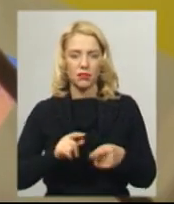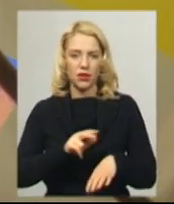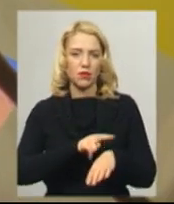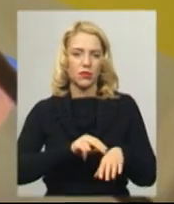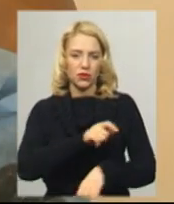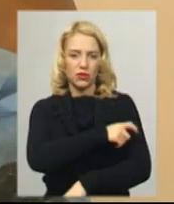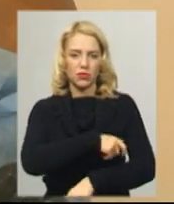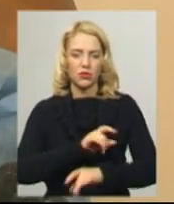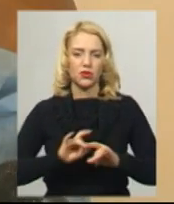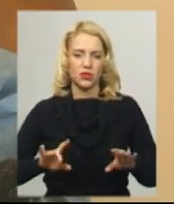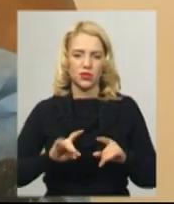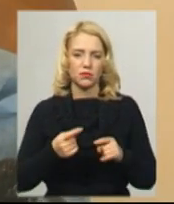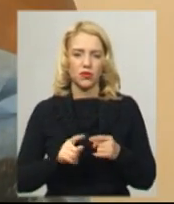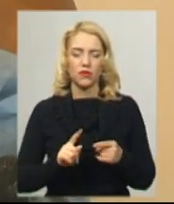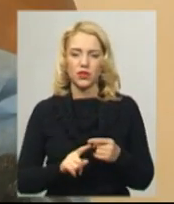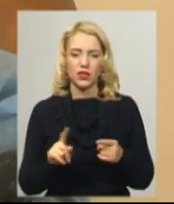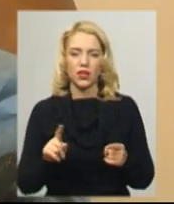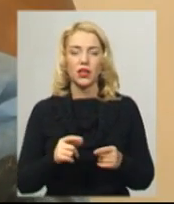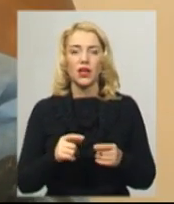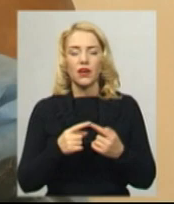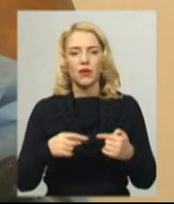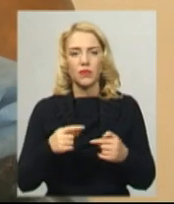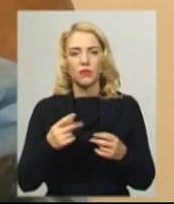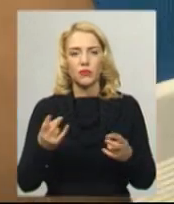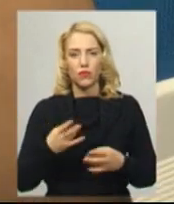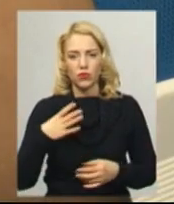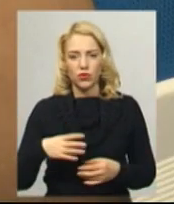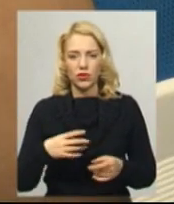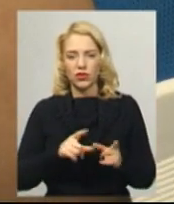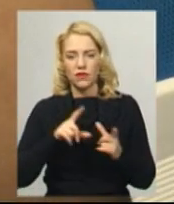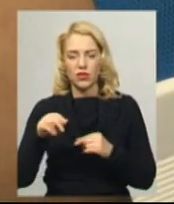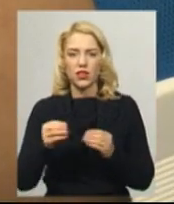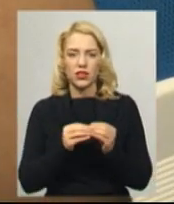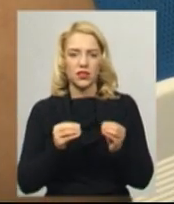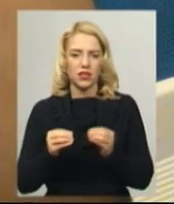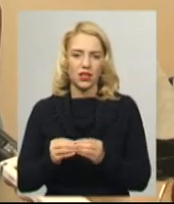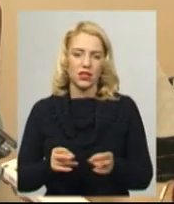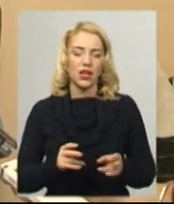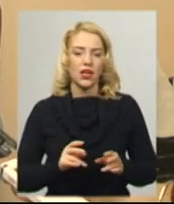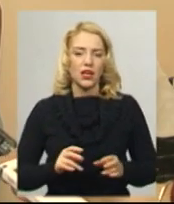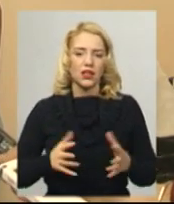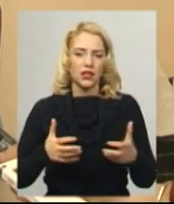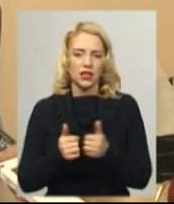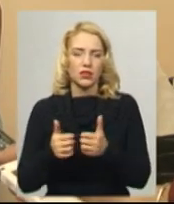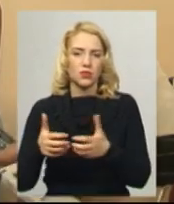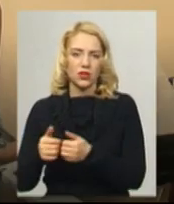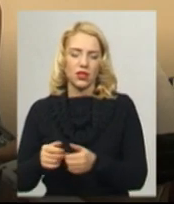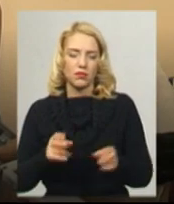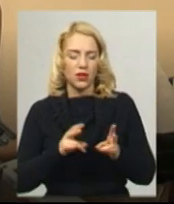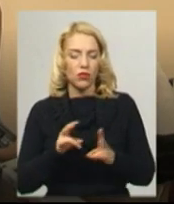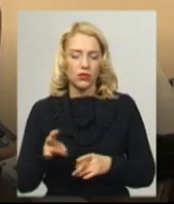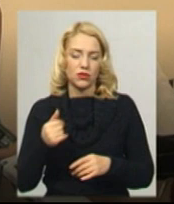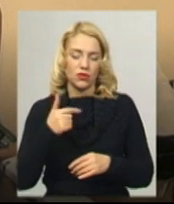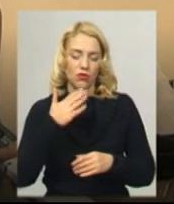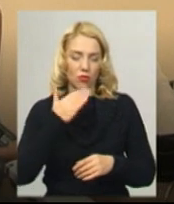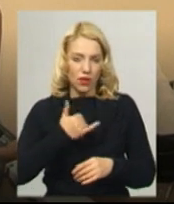за три роки служби в відділі безпеки дорожнього руху доводилося виїжджати на десятки дорожньо-транспортних пригод. У мене така професія, що